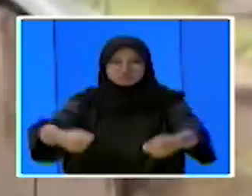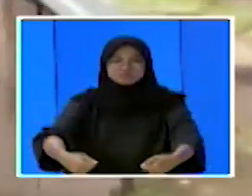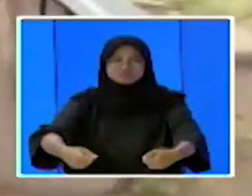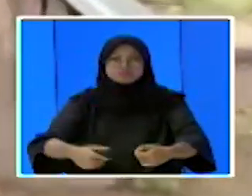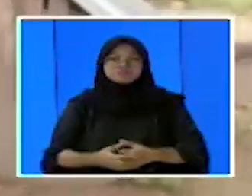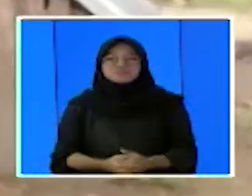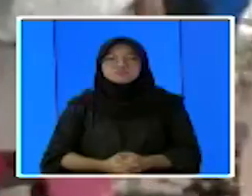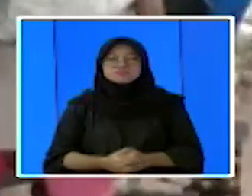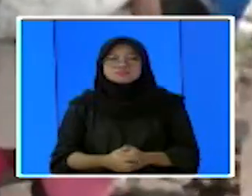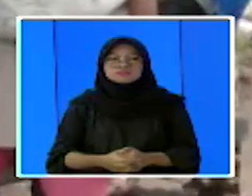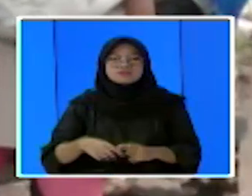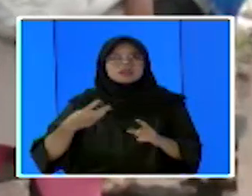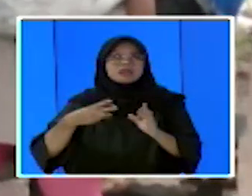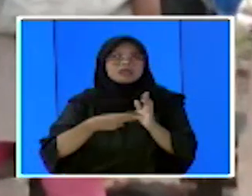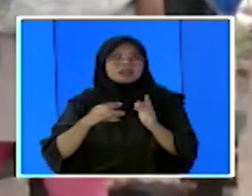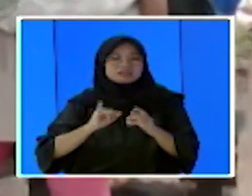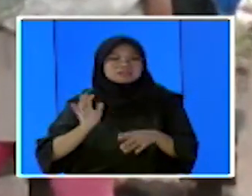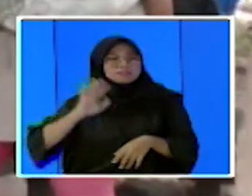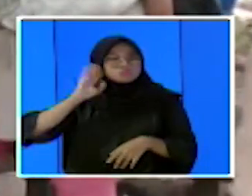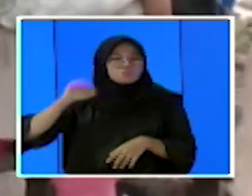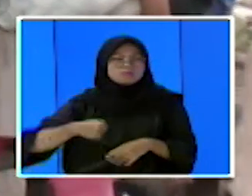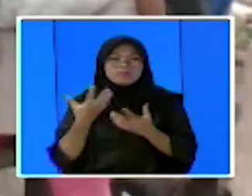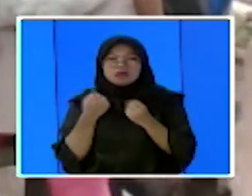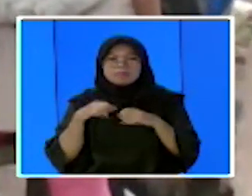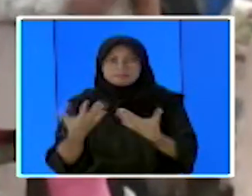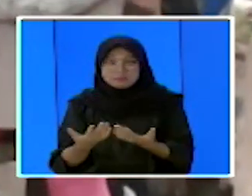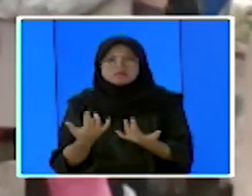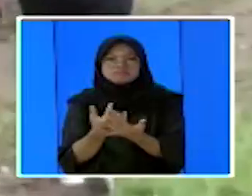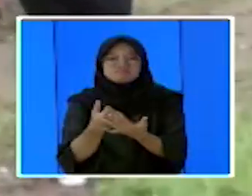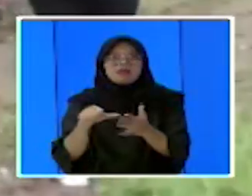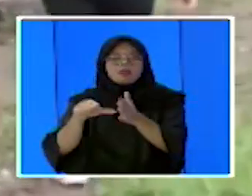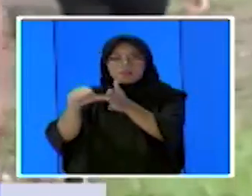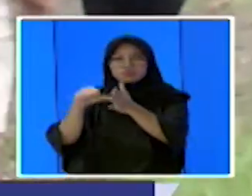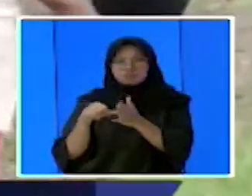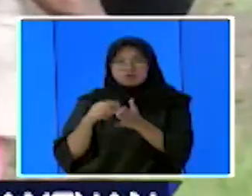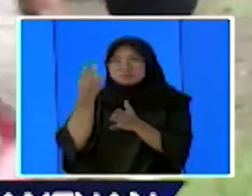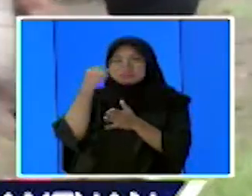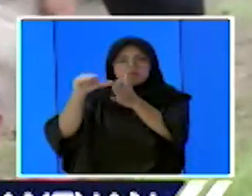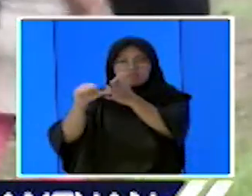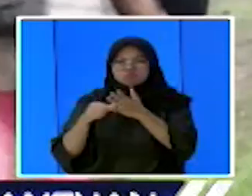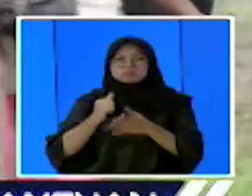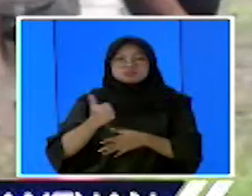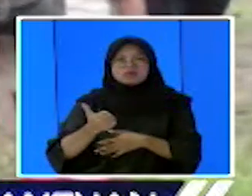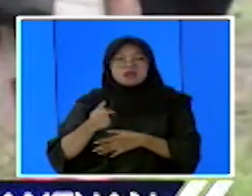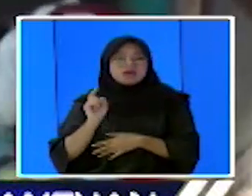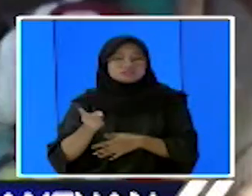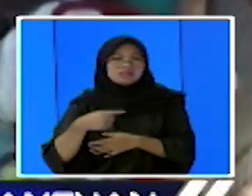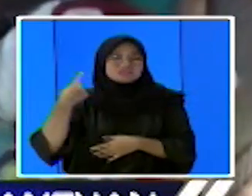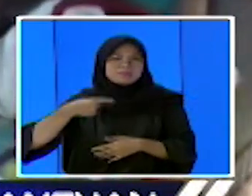Kini, Ermi dan suami hanya bisa berharap uluran tangan dermawan serta bantuan pemerintah setempat.